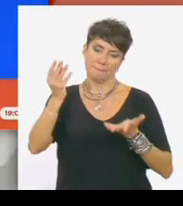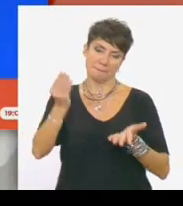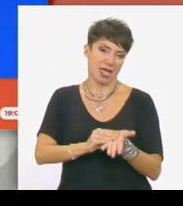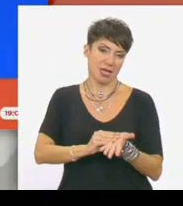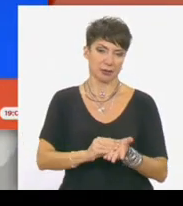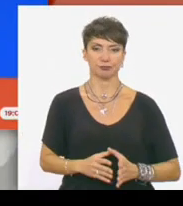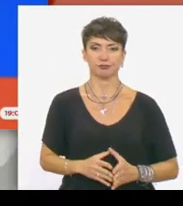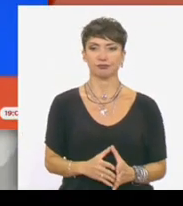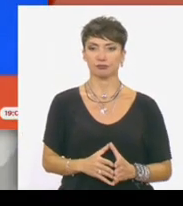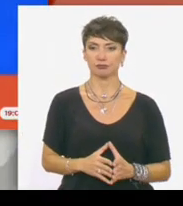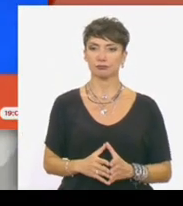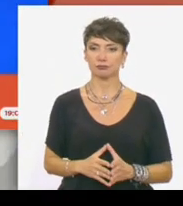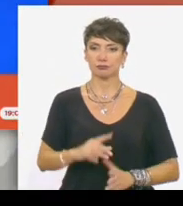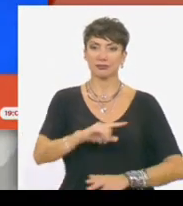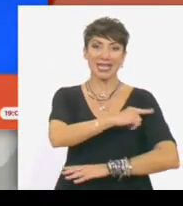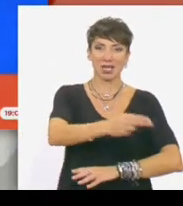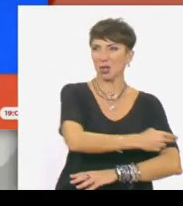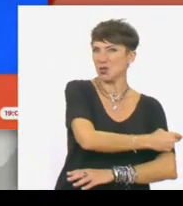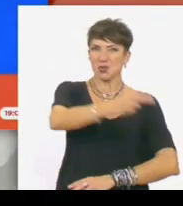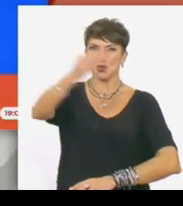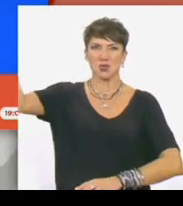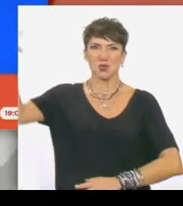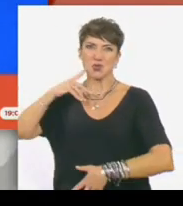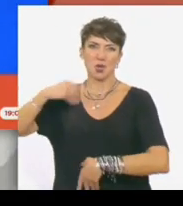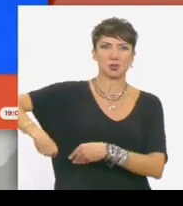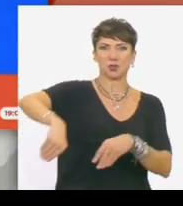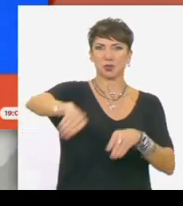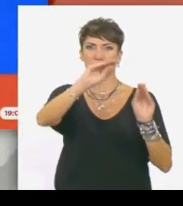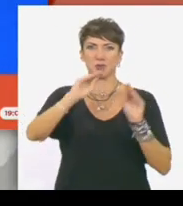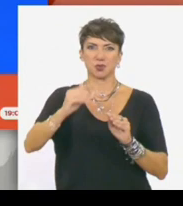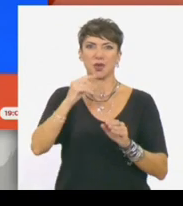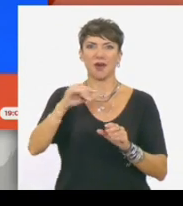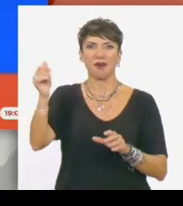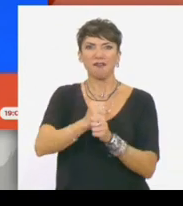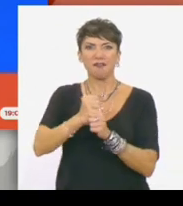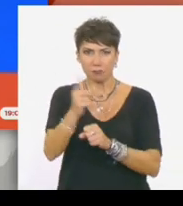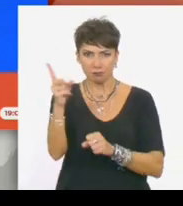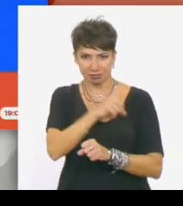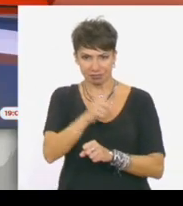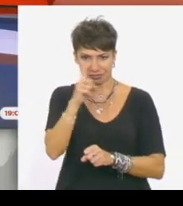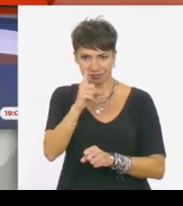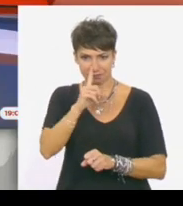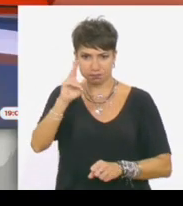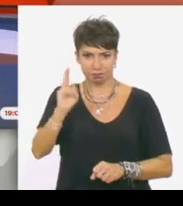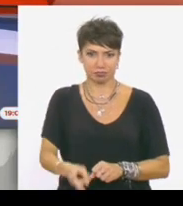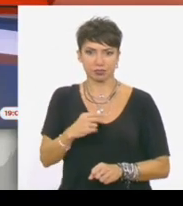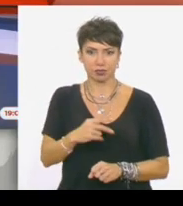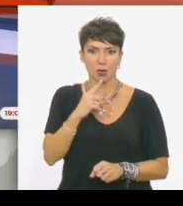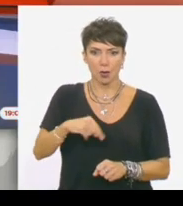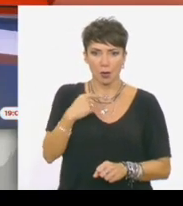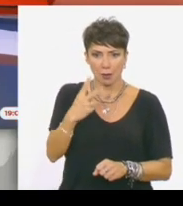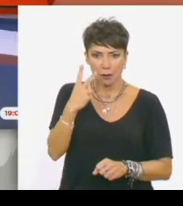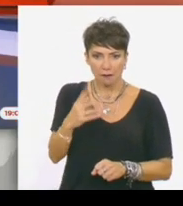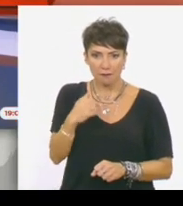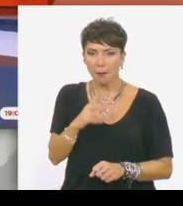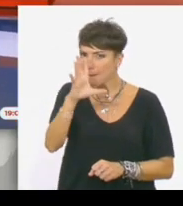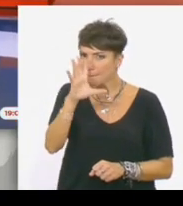Ναι, έρθουμε τώρα στην υπόθεση με τη γιατρό των επωνύμων, η οποία είχε πλημμυρίσει την Αθήνα με επικίνδυνα σκευάσματα. Θα πάω στη Ρένα Κουβελιώτη. Ρένα, δεκάδες λοιπόν ασθενείς